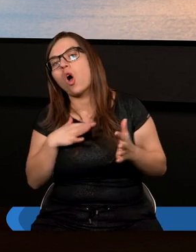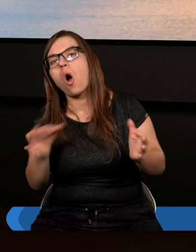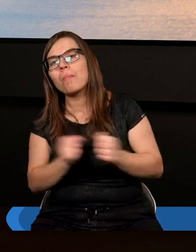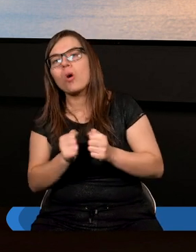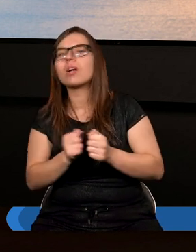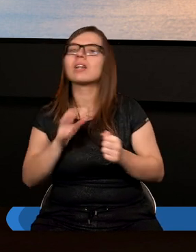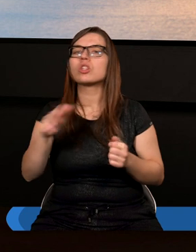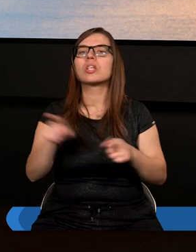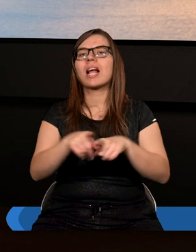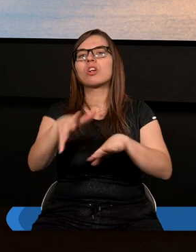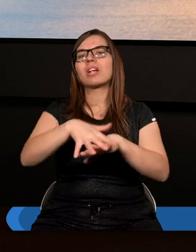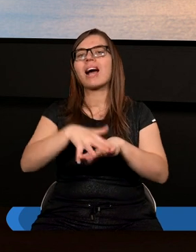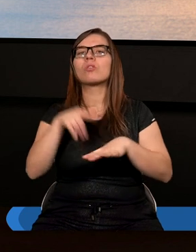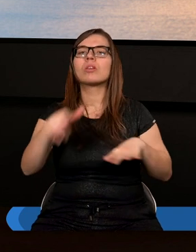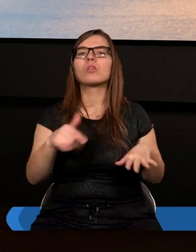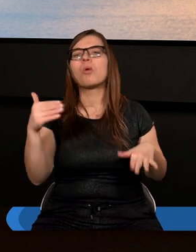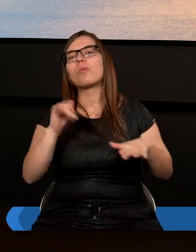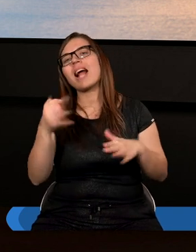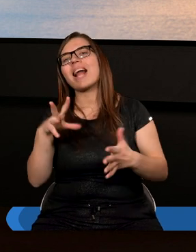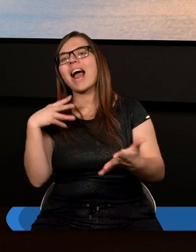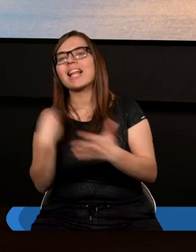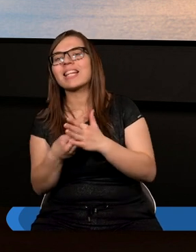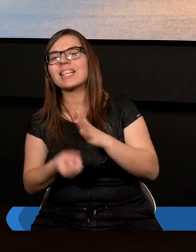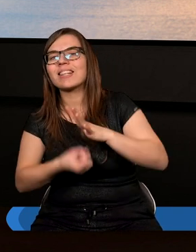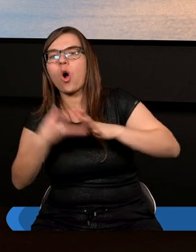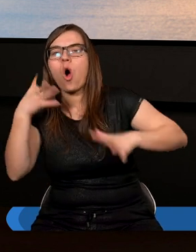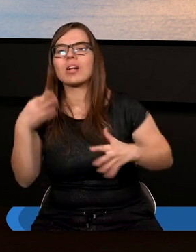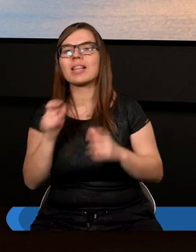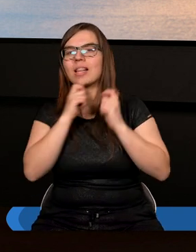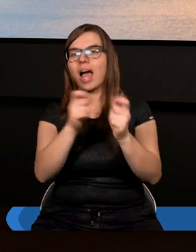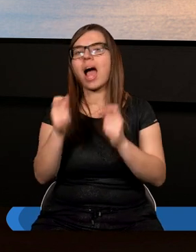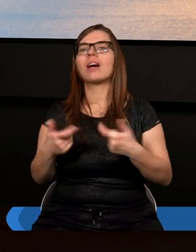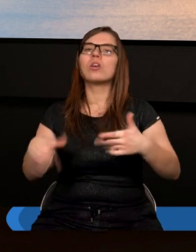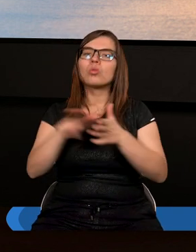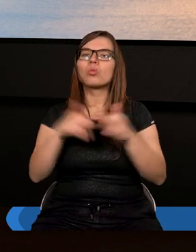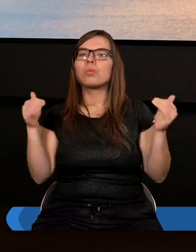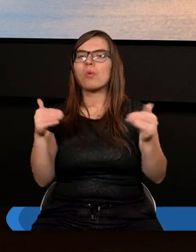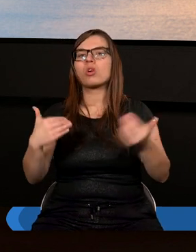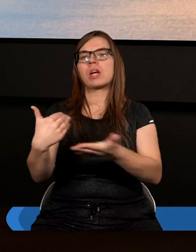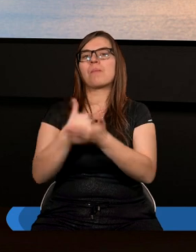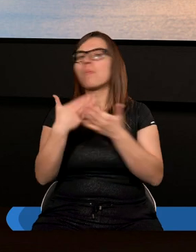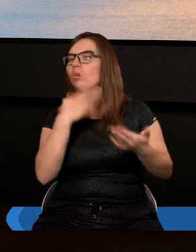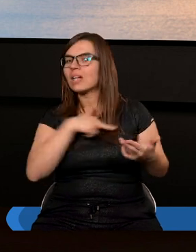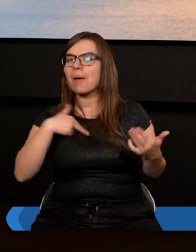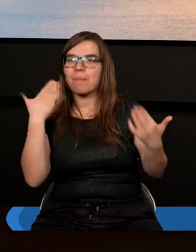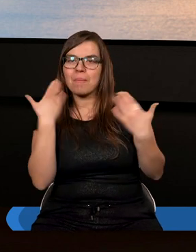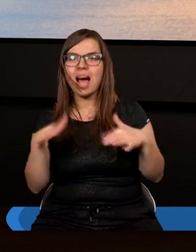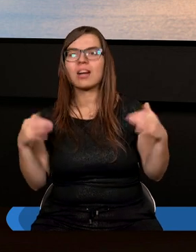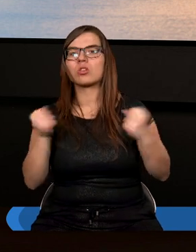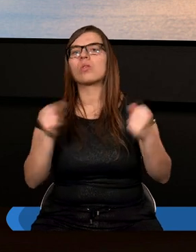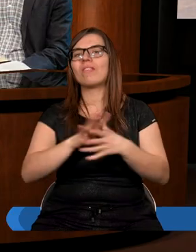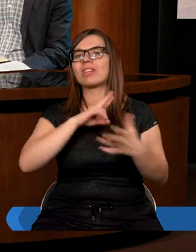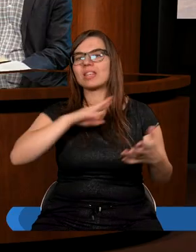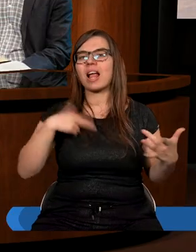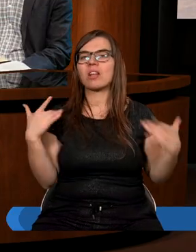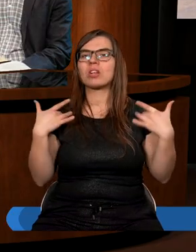czy też traktujemy jako najcenniejszy dar, który może pomóc bardzo nam w naszym życiu.